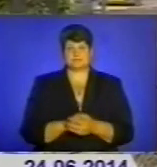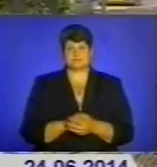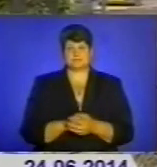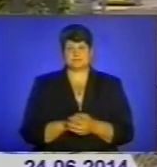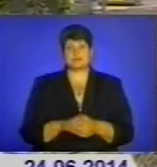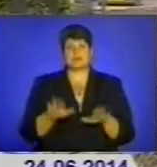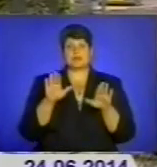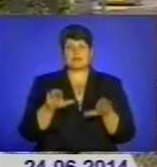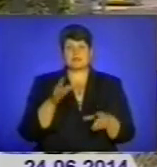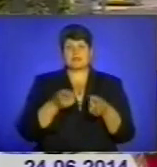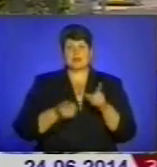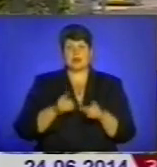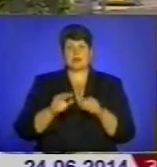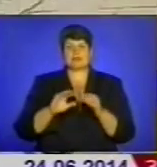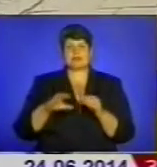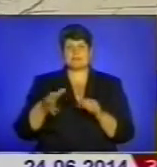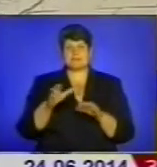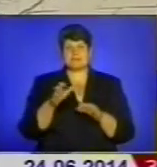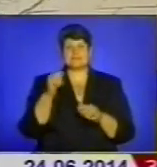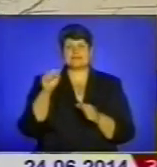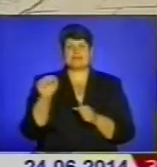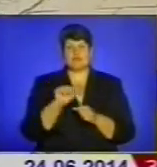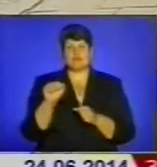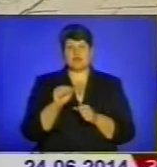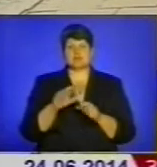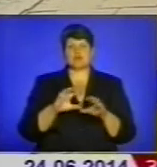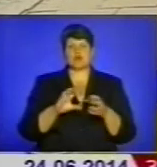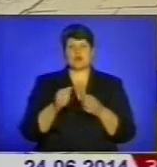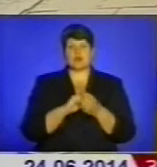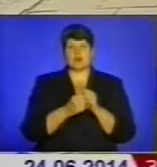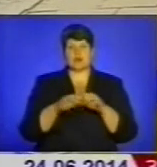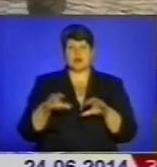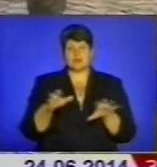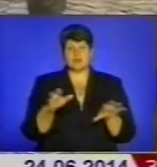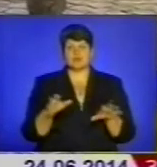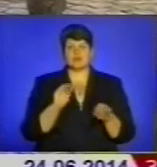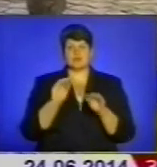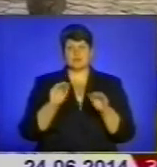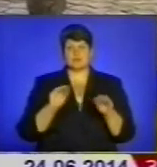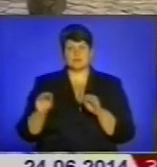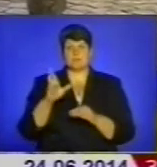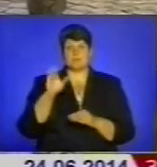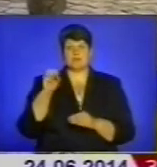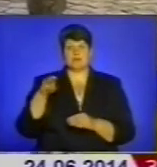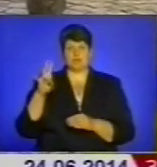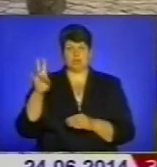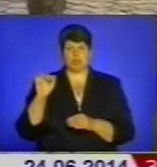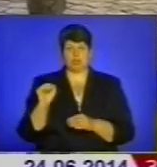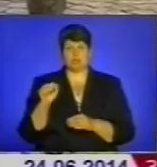На місці натуральних плит із Теребовлянського каменю у центрі на тротуарах бульвару Шевченка вимощують бетонну плитку.